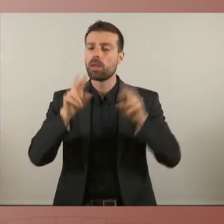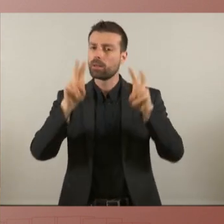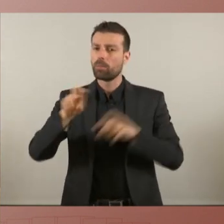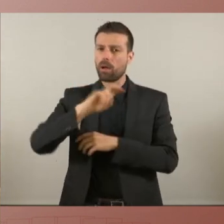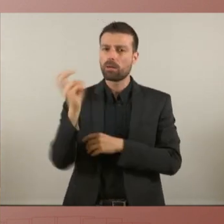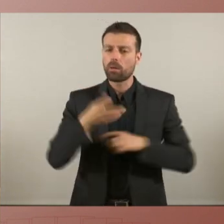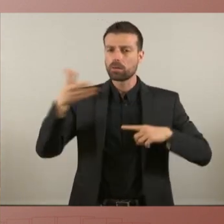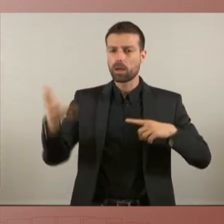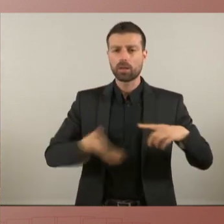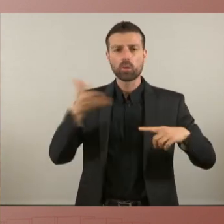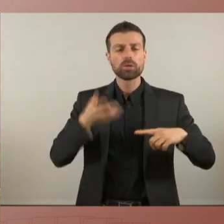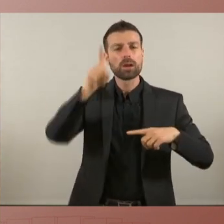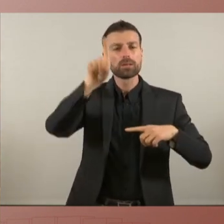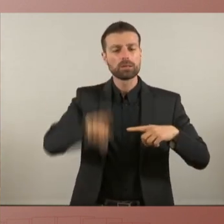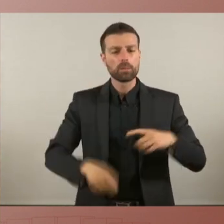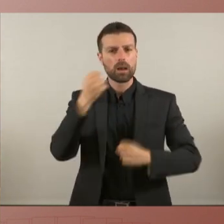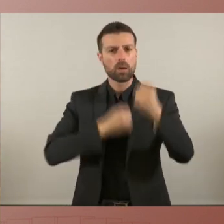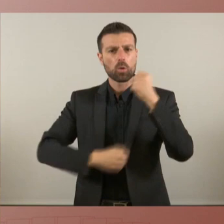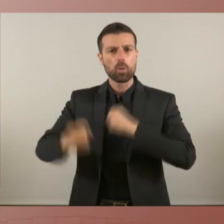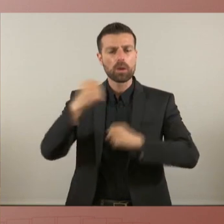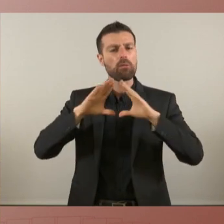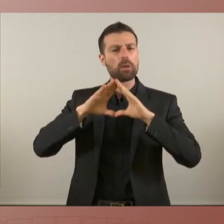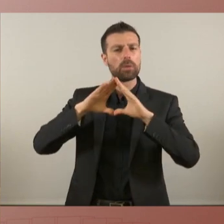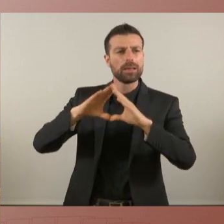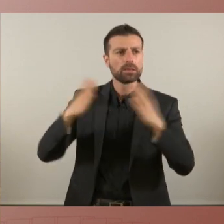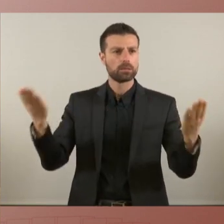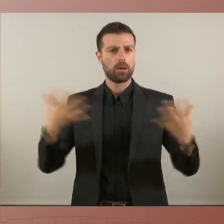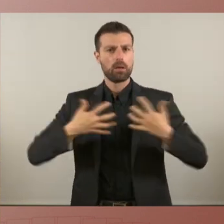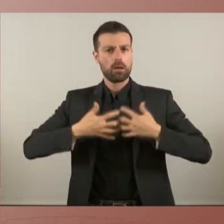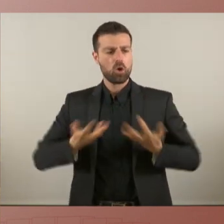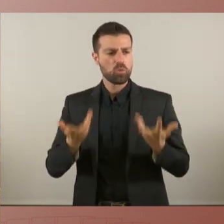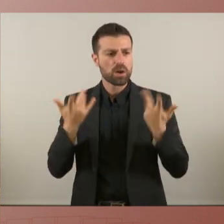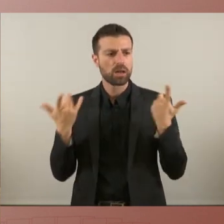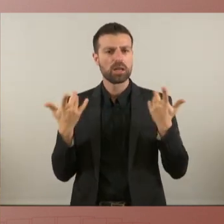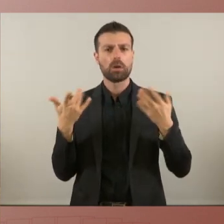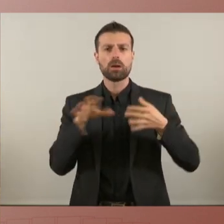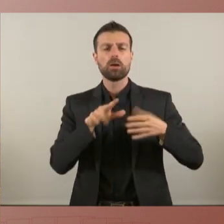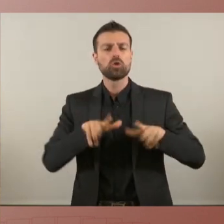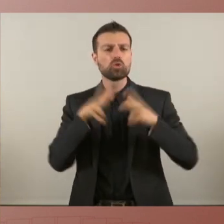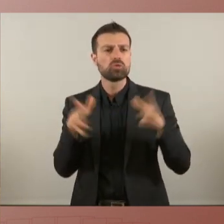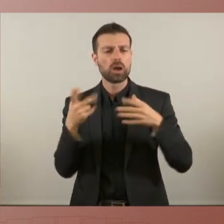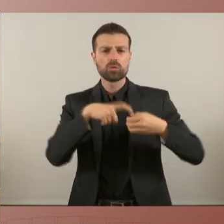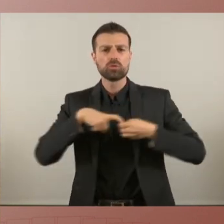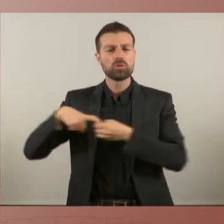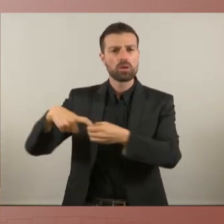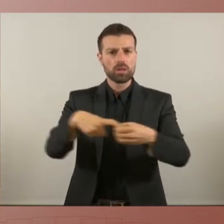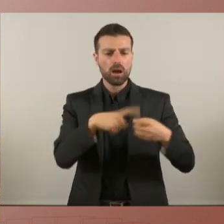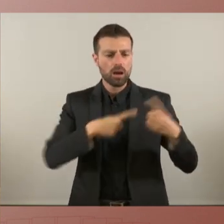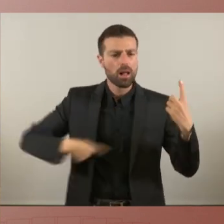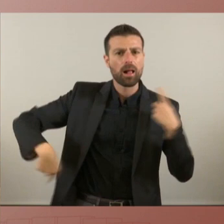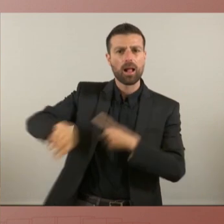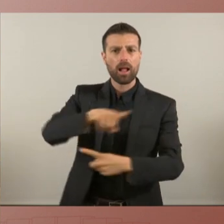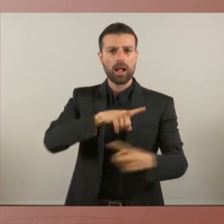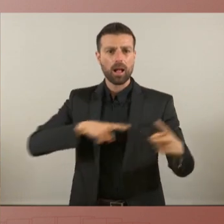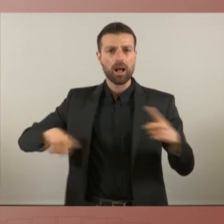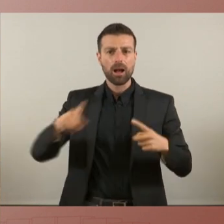diverses formes d'economia feminista cooperativa social i solidària circular regulant regulant interessos abusius